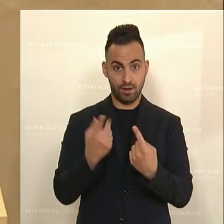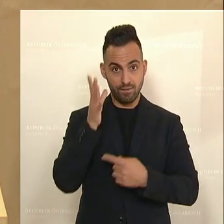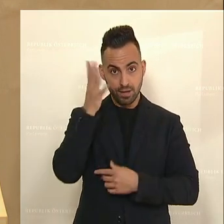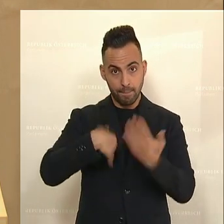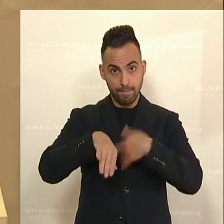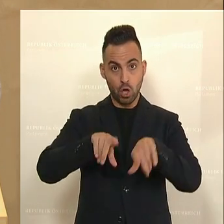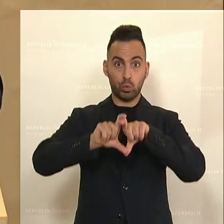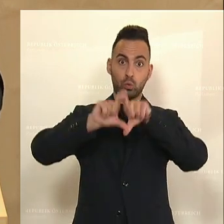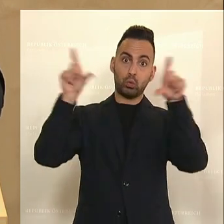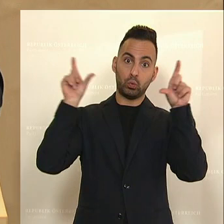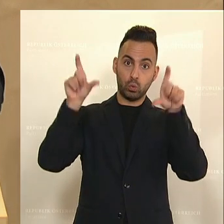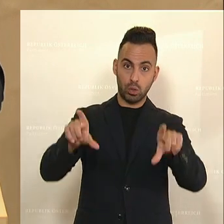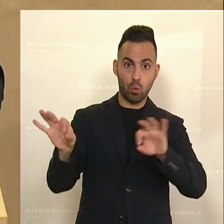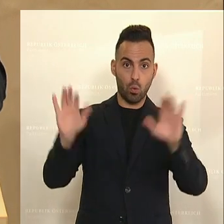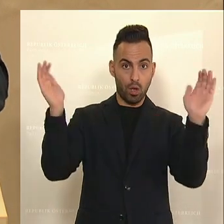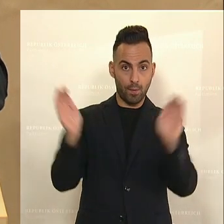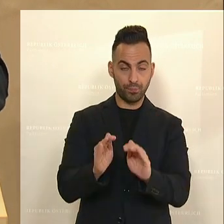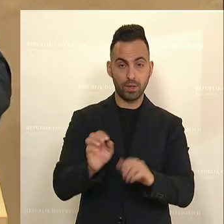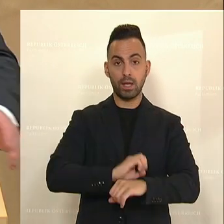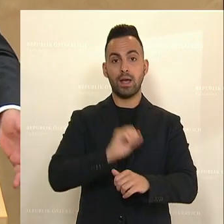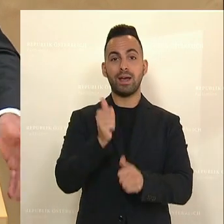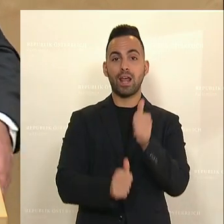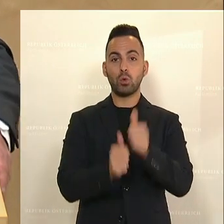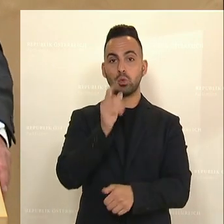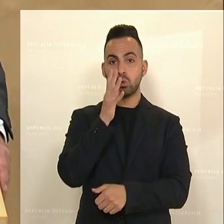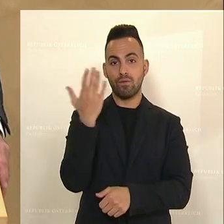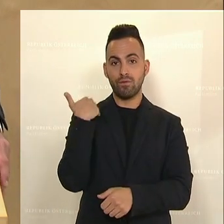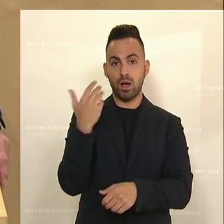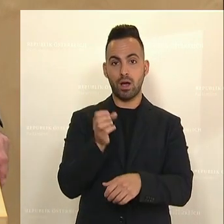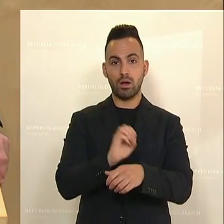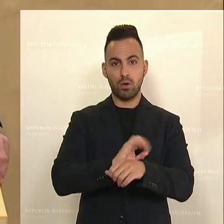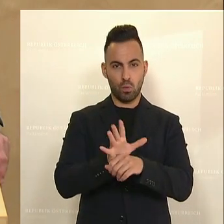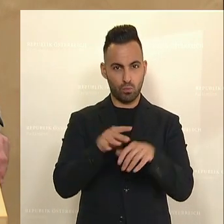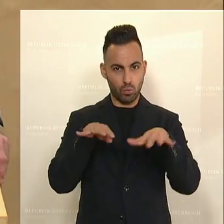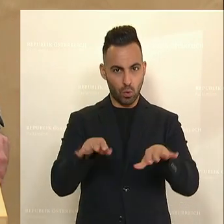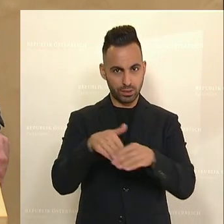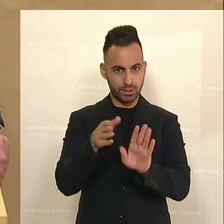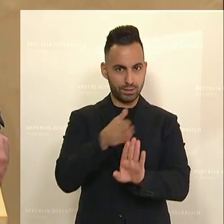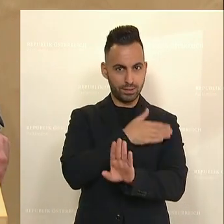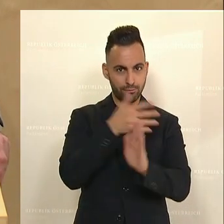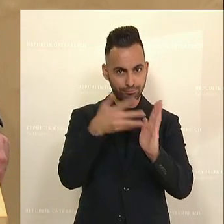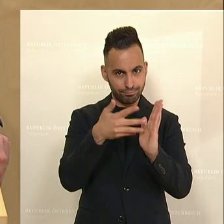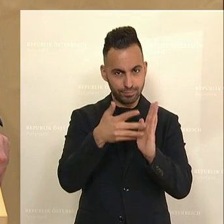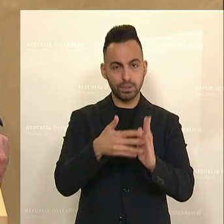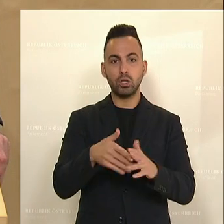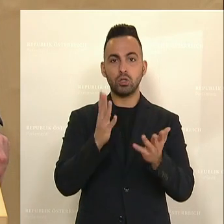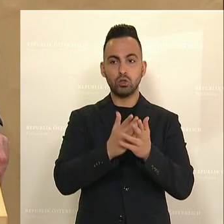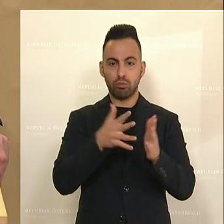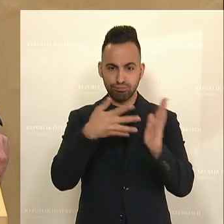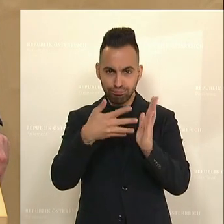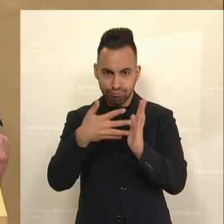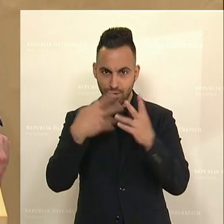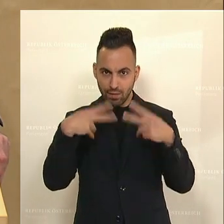werden. Der Rechnungshof hat Covid-19 geprüft. Bereits zehn Prüfungen wurden vorgelegt. An zwölf weiteren wird